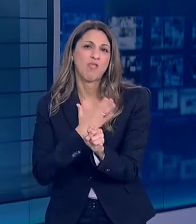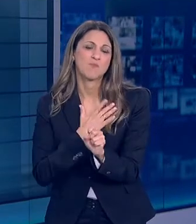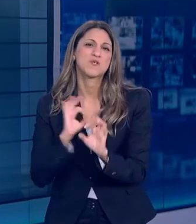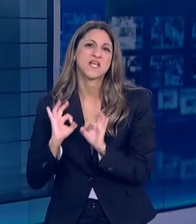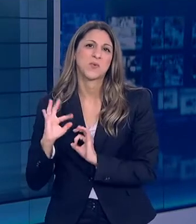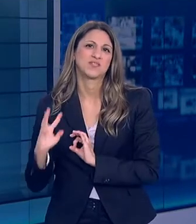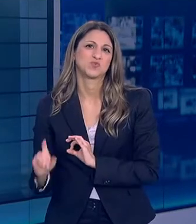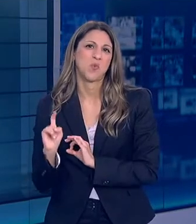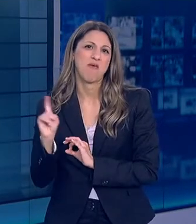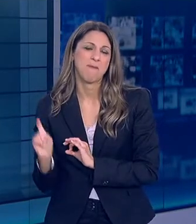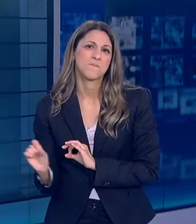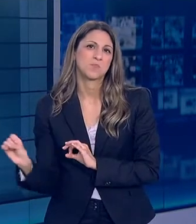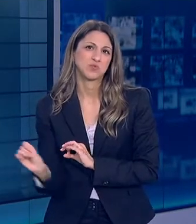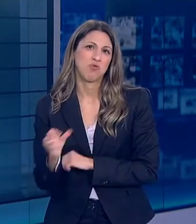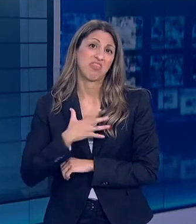καθήκοντα